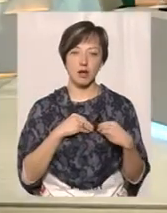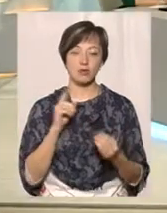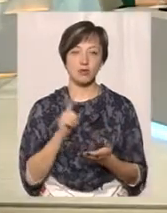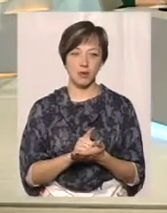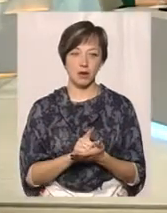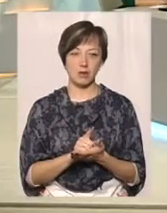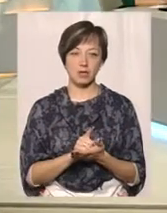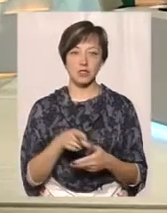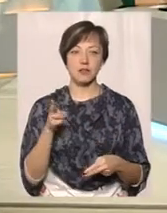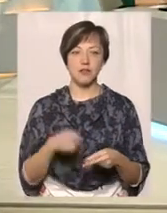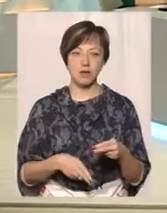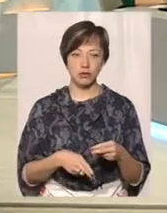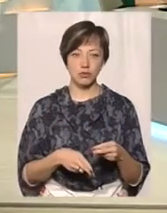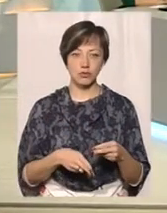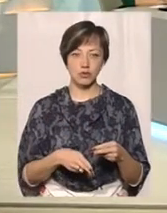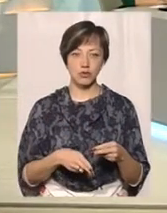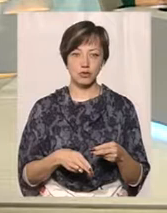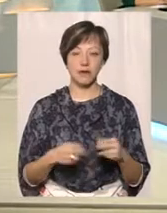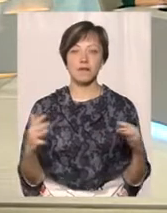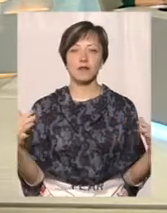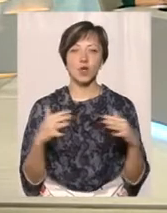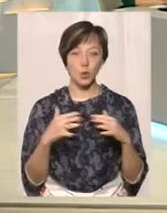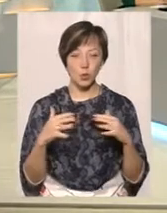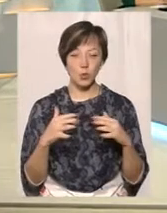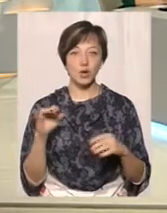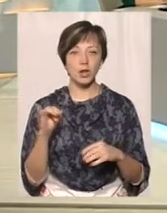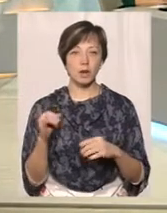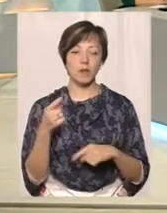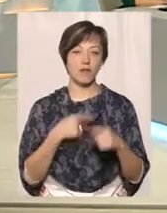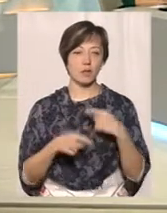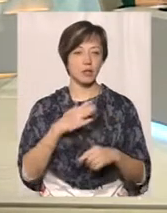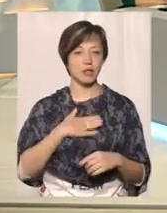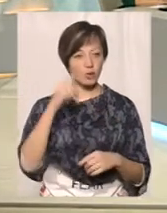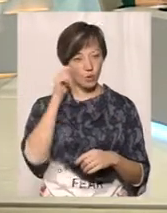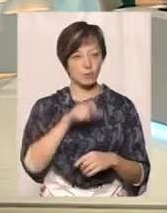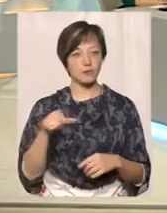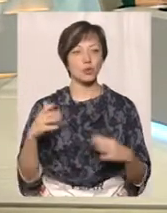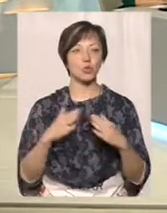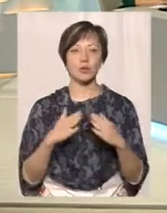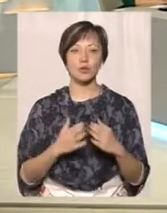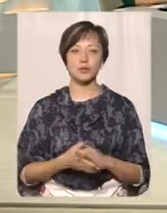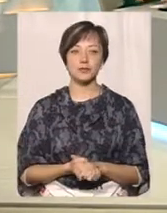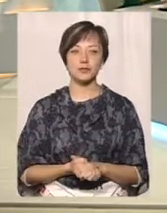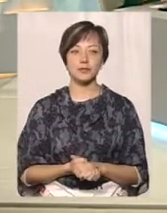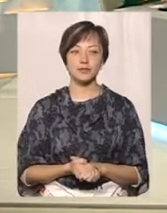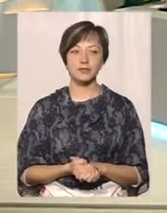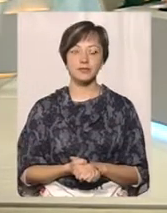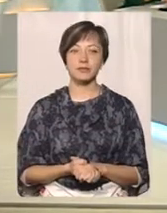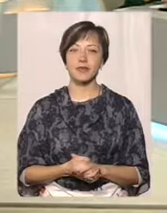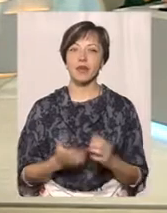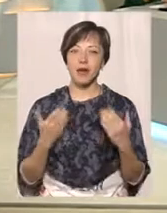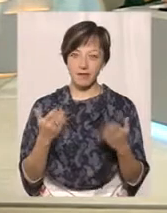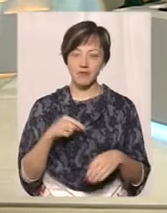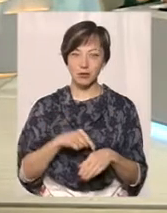завершувати війну і повертати наших хлопців додому. Пане Віталію, а ви